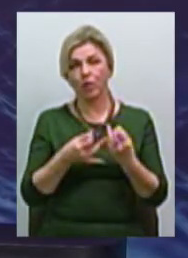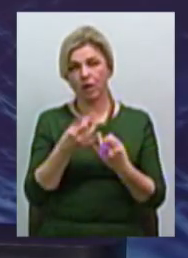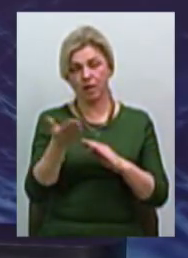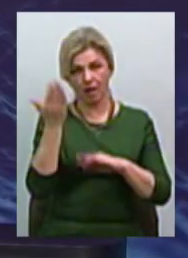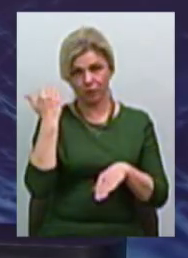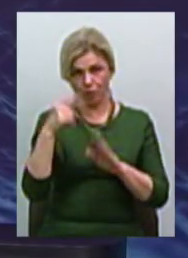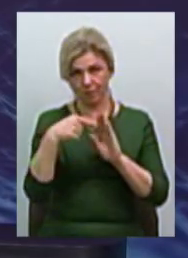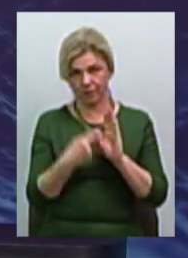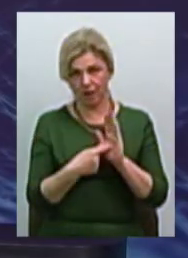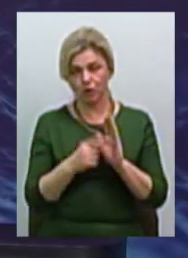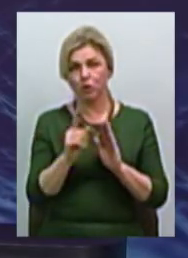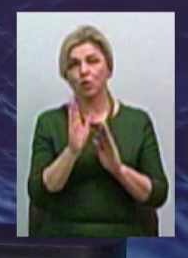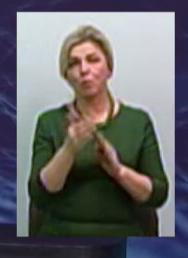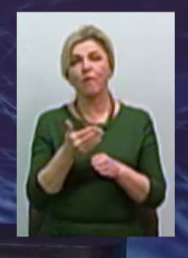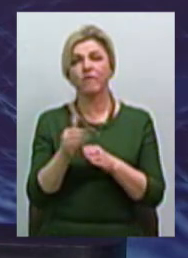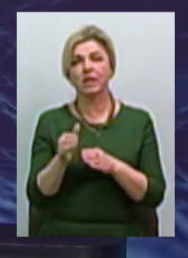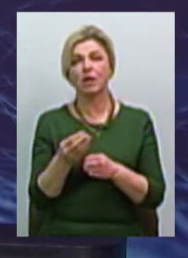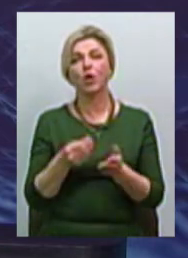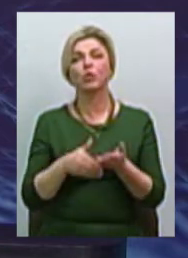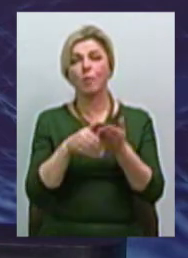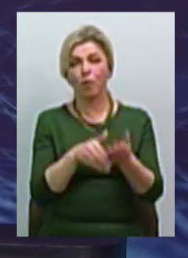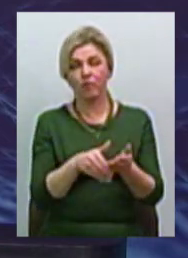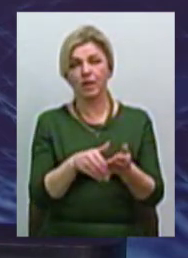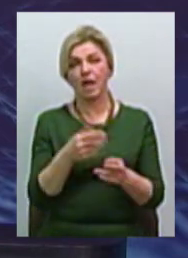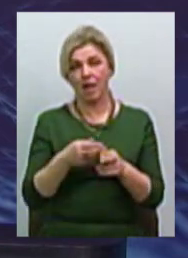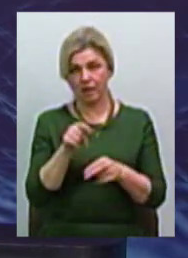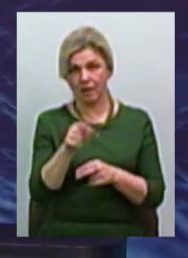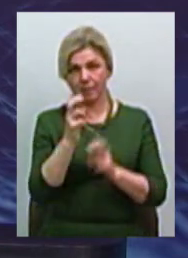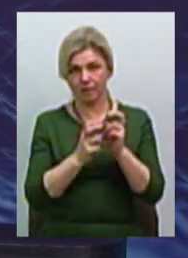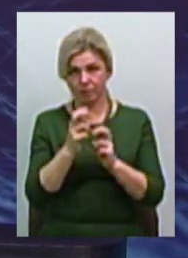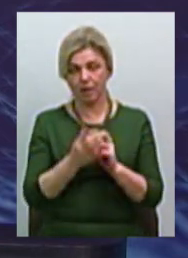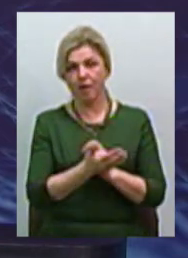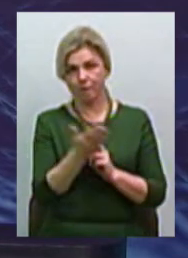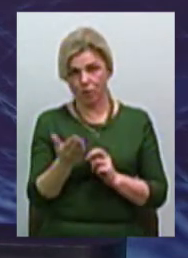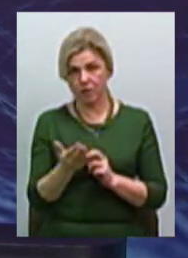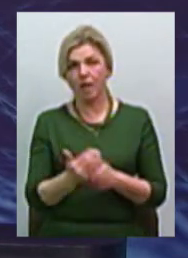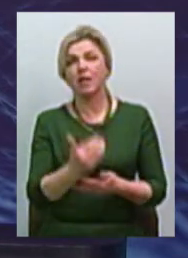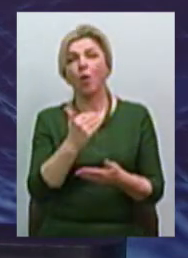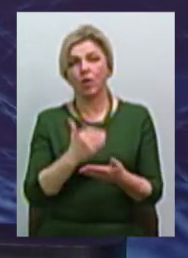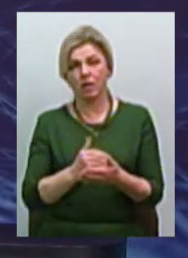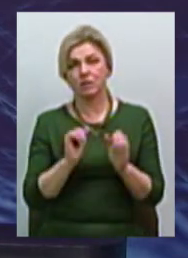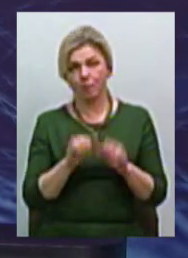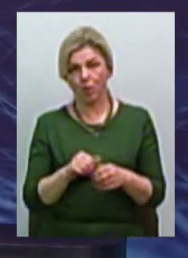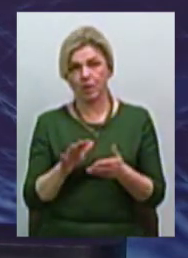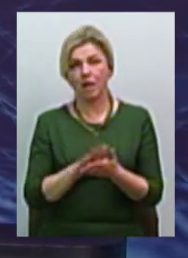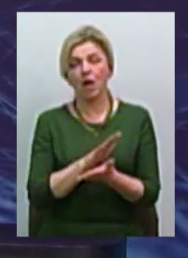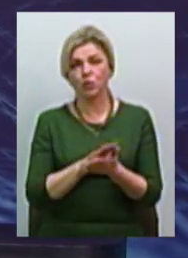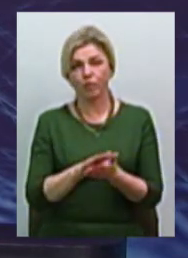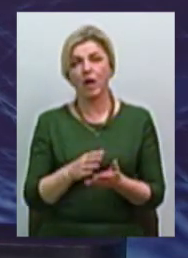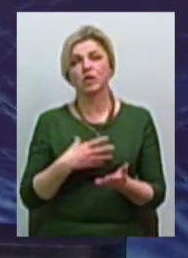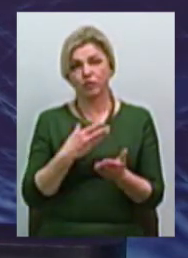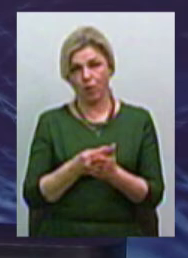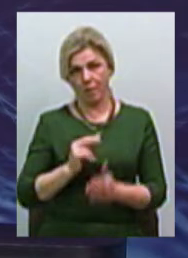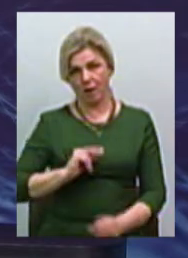питання, що буде виділена допомога безповоротній цьому підприємству, і вони зможуть врешті-решт розрахуватися із своїми